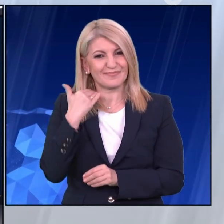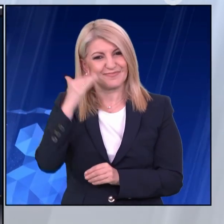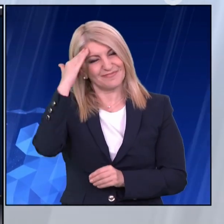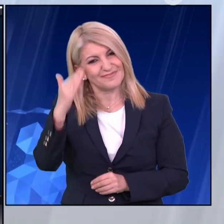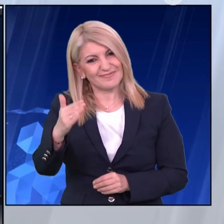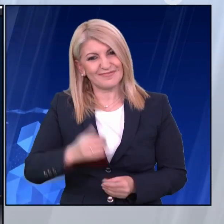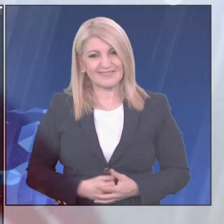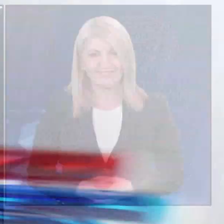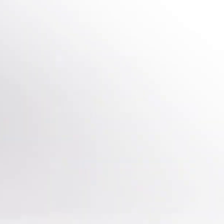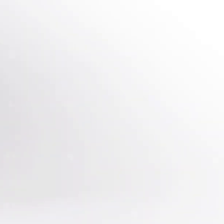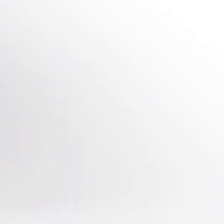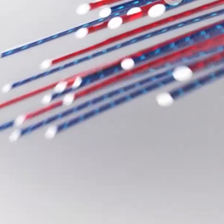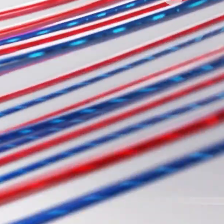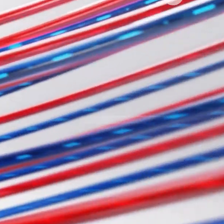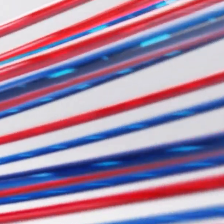Ακρίβου.